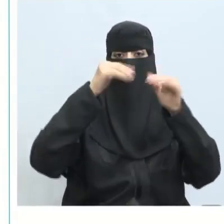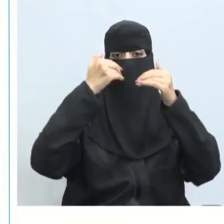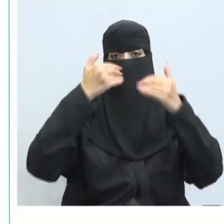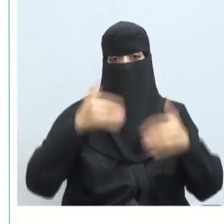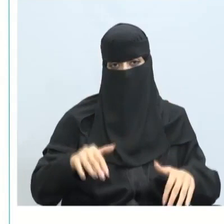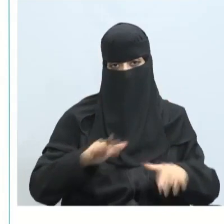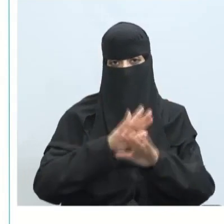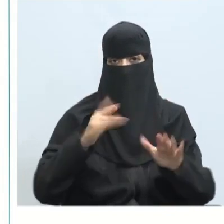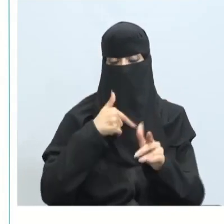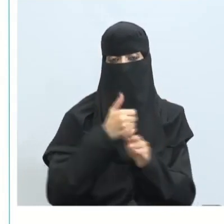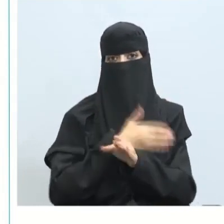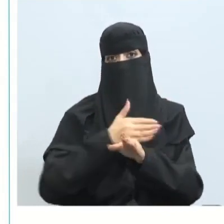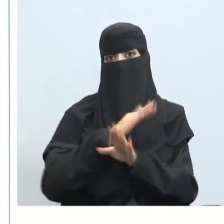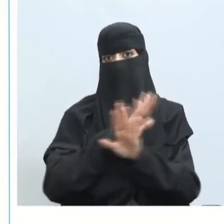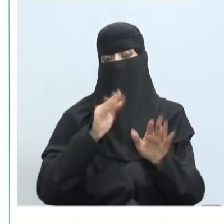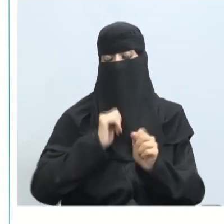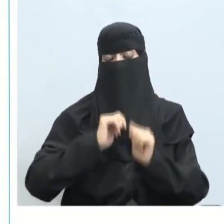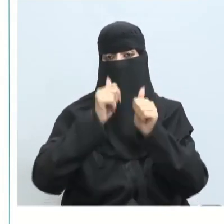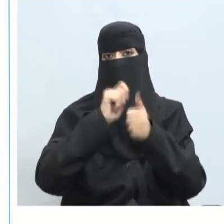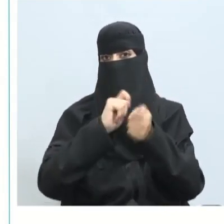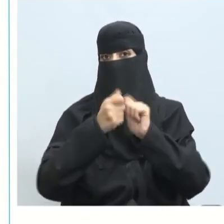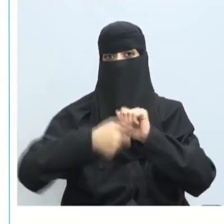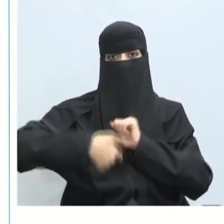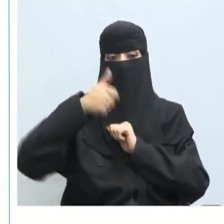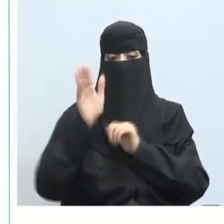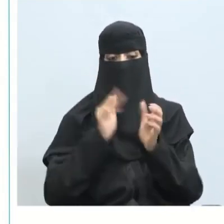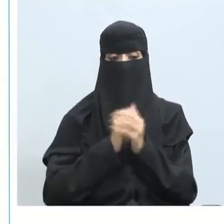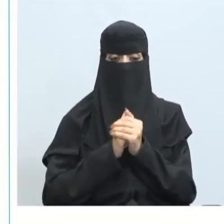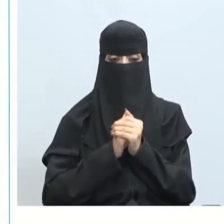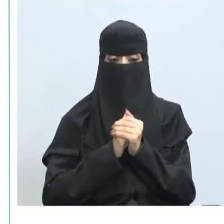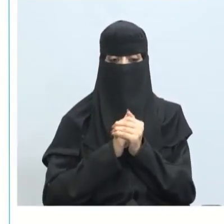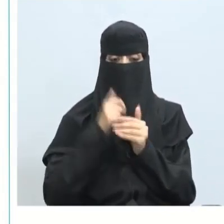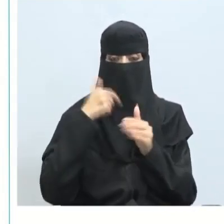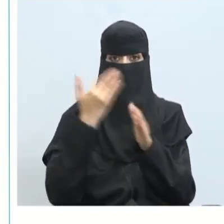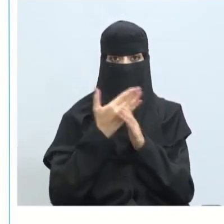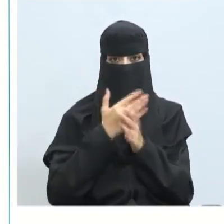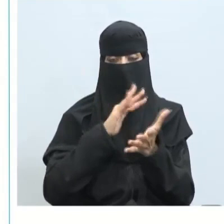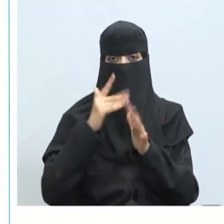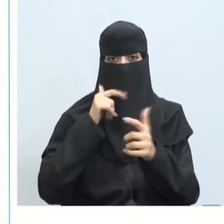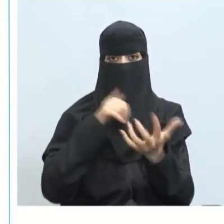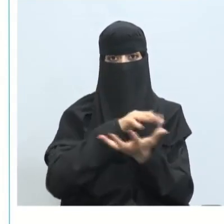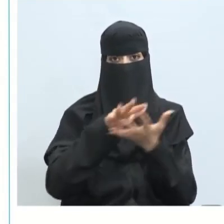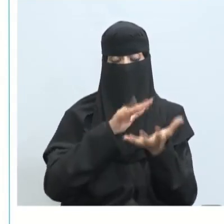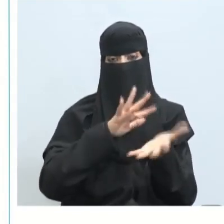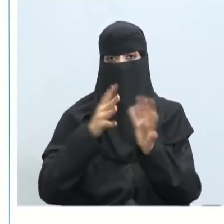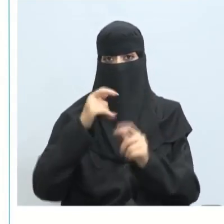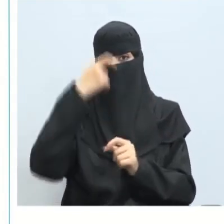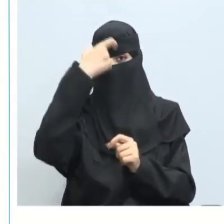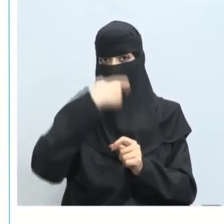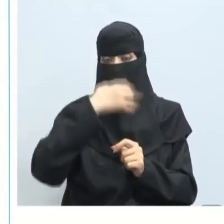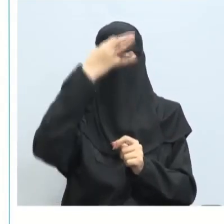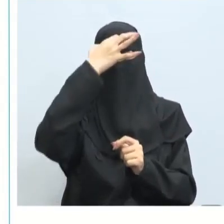أو حله ولكن حينما لا أستطيع قد يتحول إلى ضغط منهك يتسبب في مشاكل قد تكون صحية